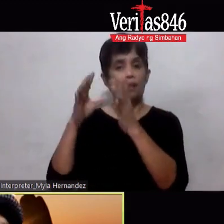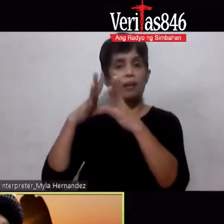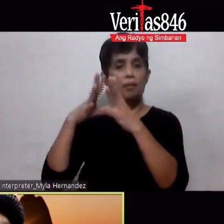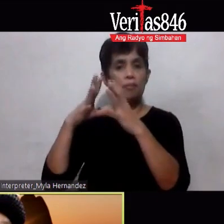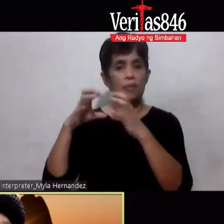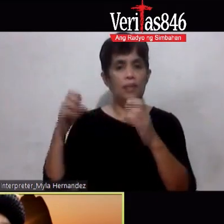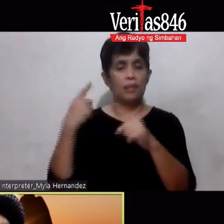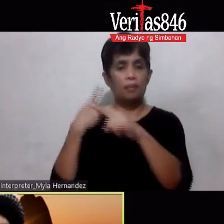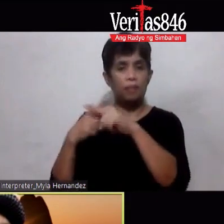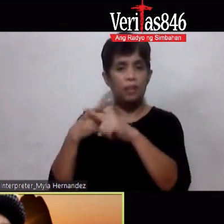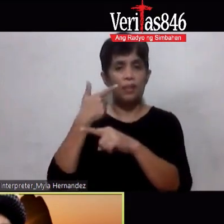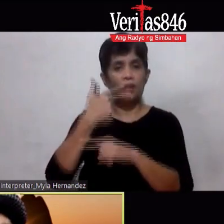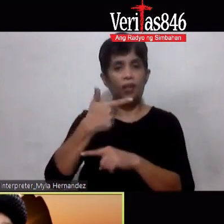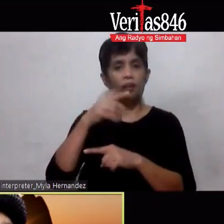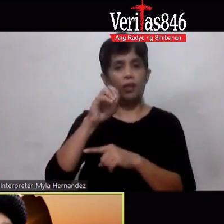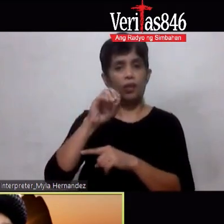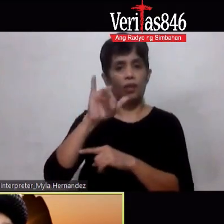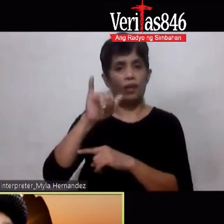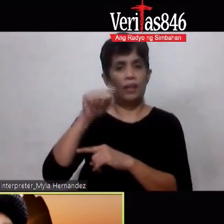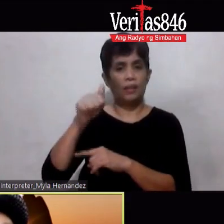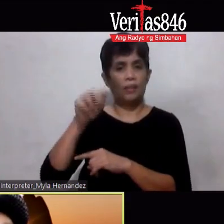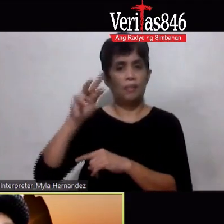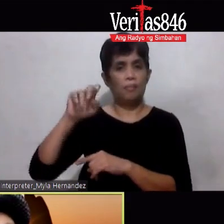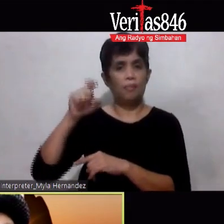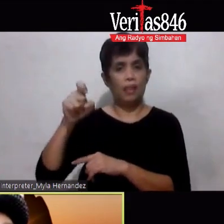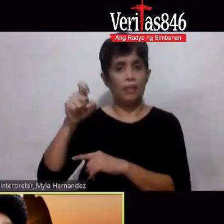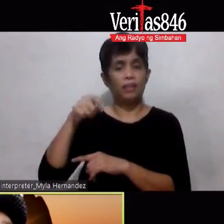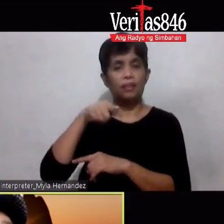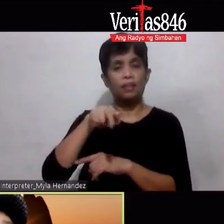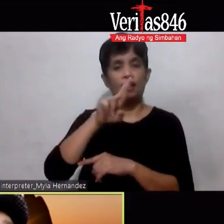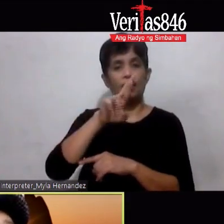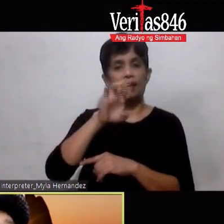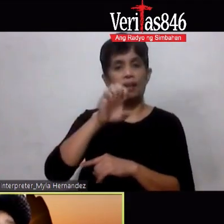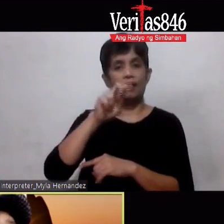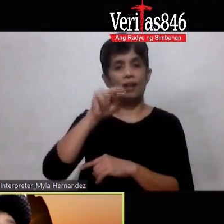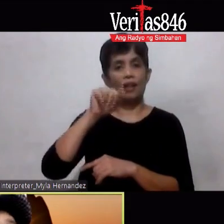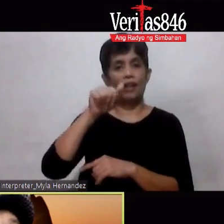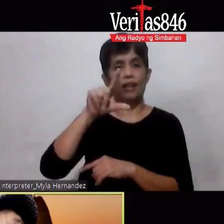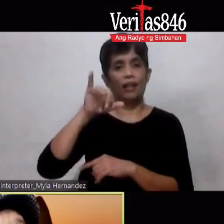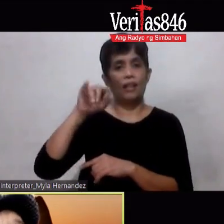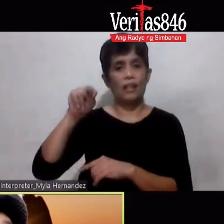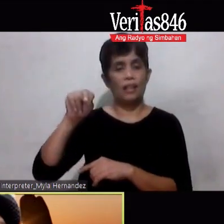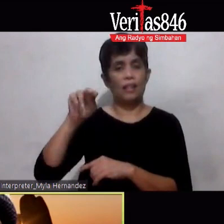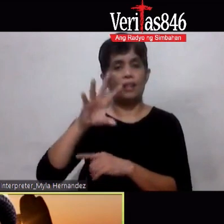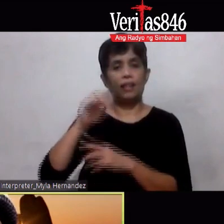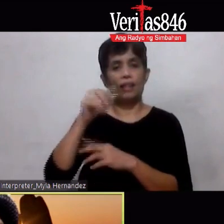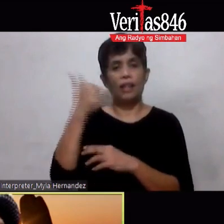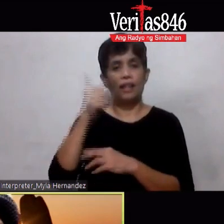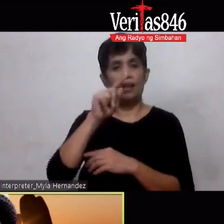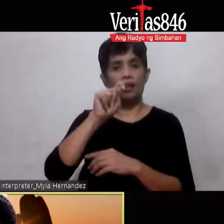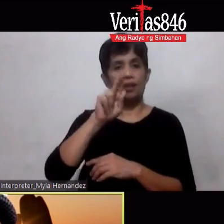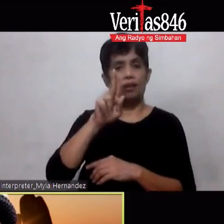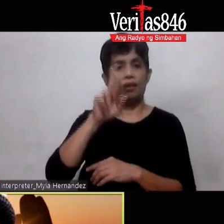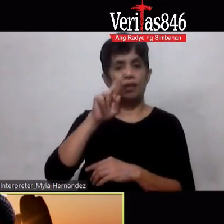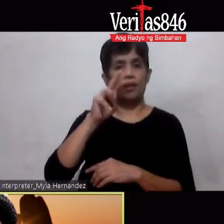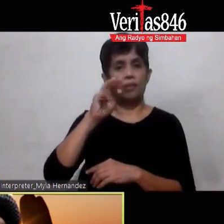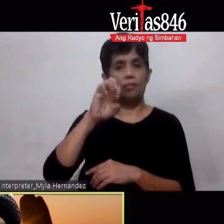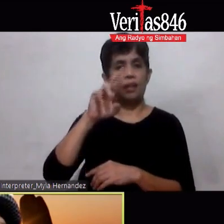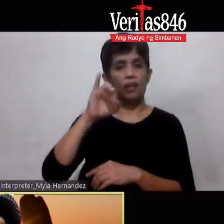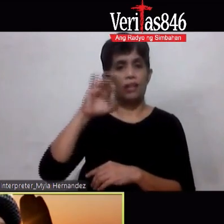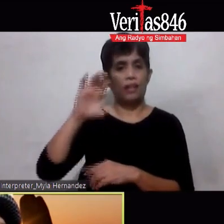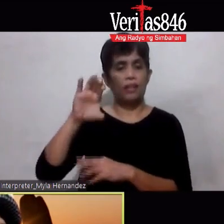ang Renaline at ang Turmerica Plus okay pagkatapos sinasabi dito saan po kaya may malapit na lugar ko